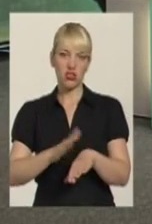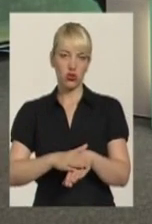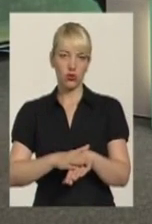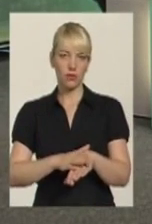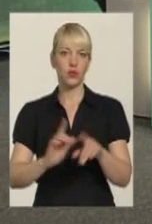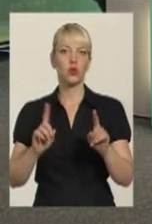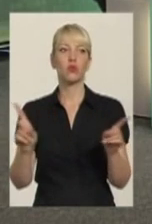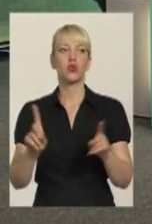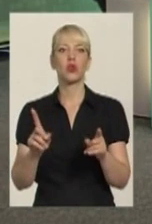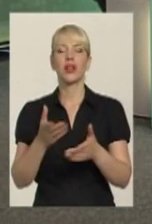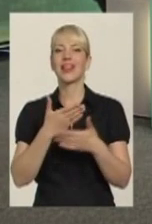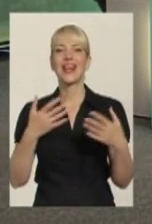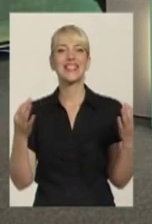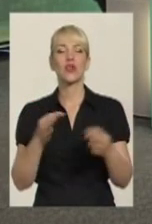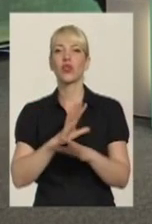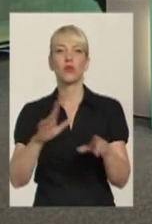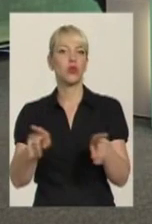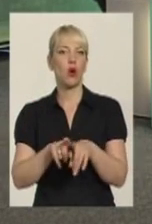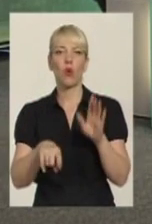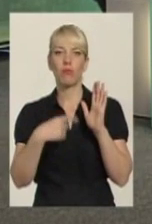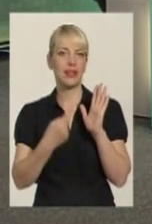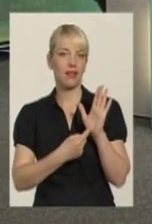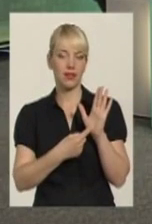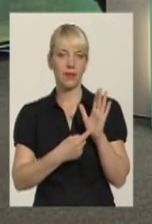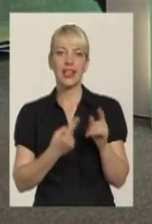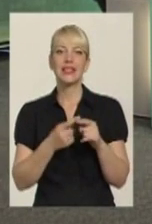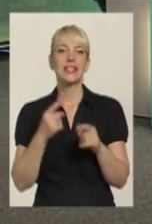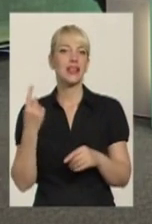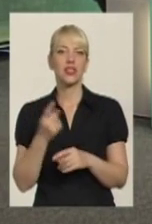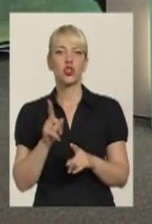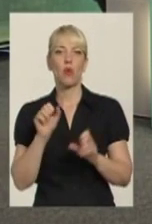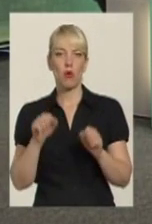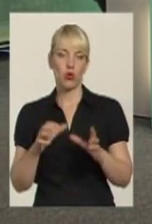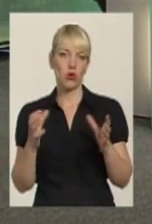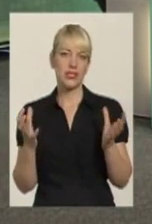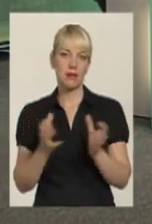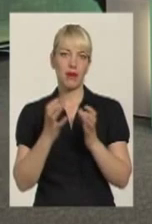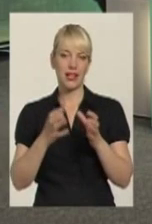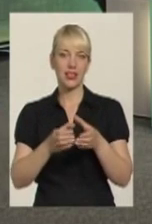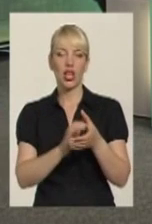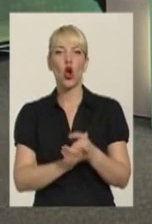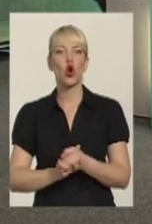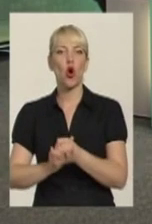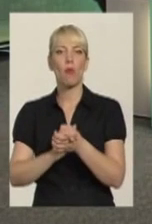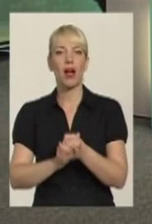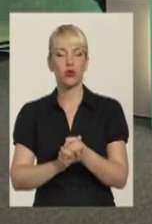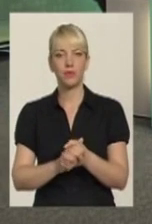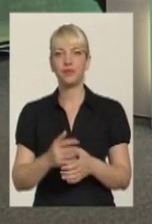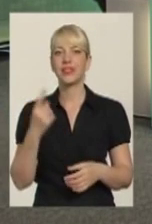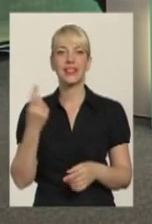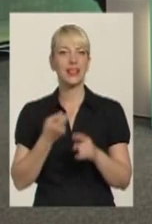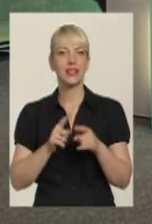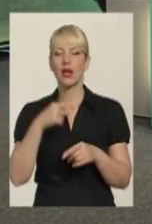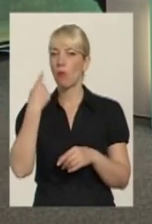що в нас ніколи не було такого питання. Це єдине, що могло зберегти громаду. Єдине, що могло зберегти громаду це